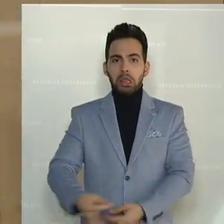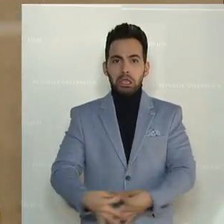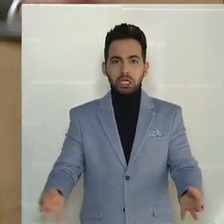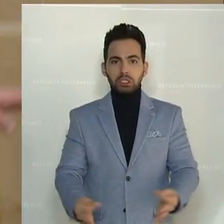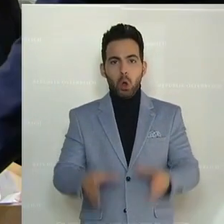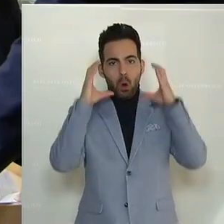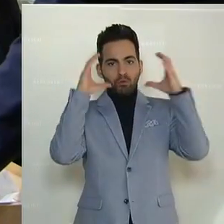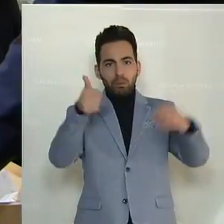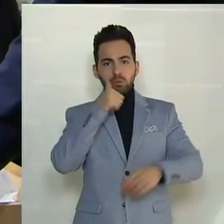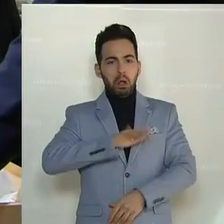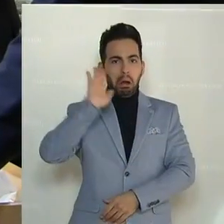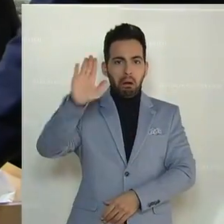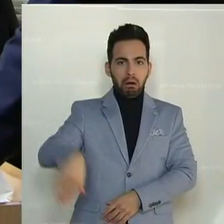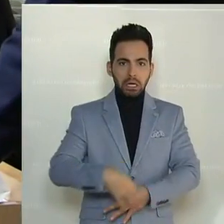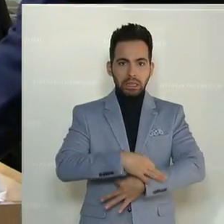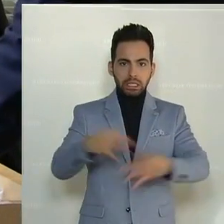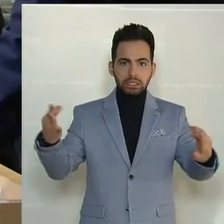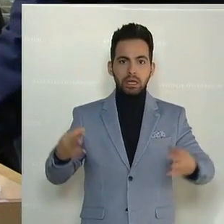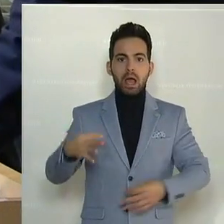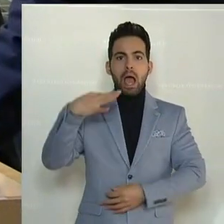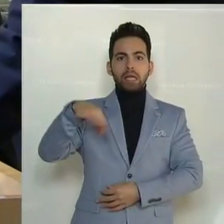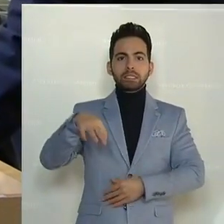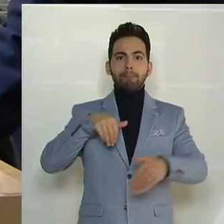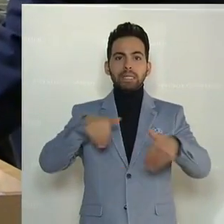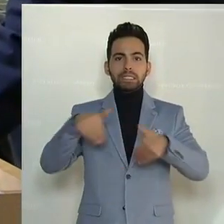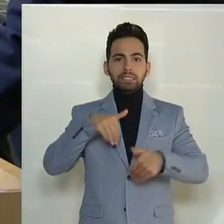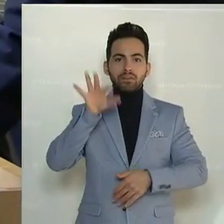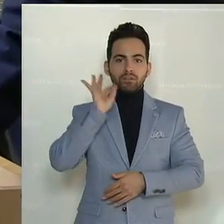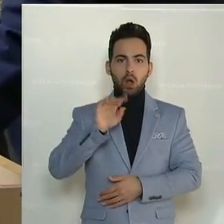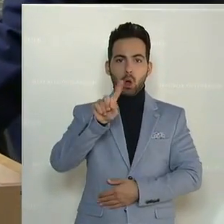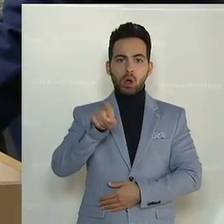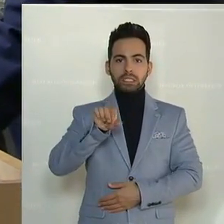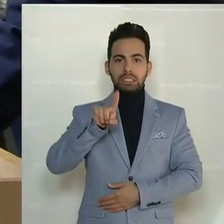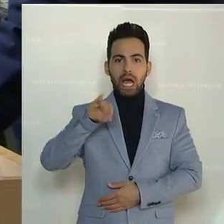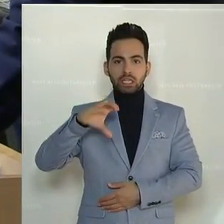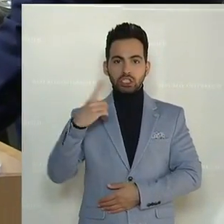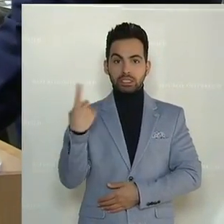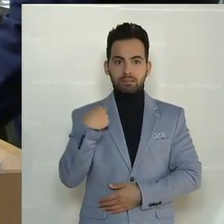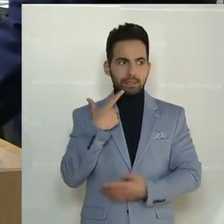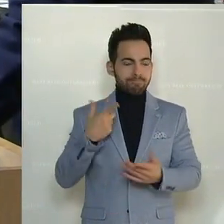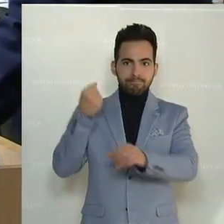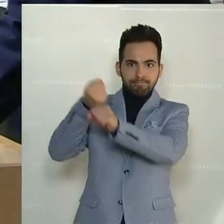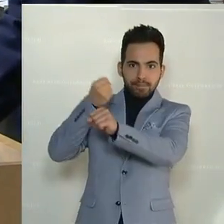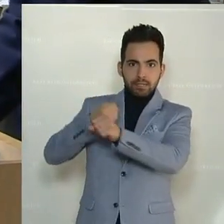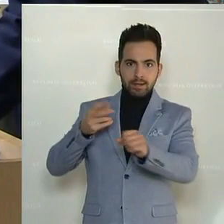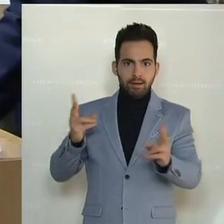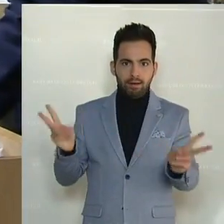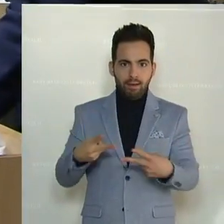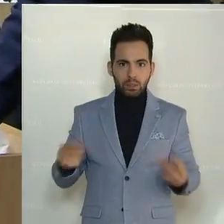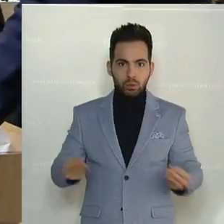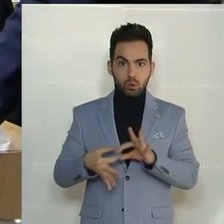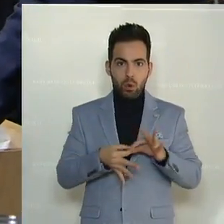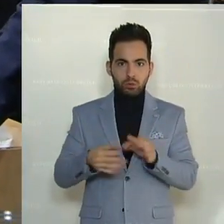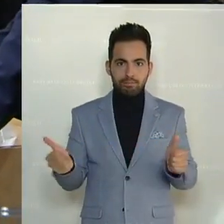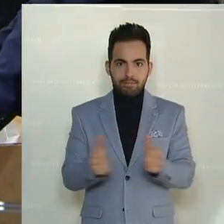und Grüne, nix. Die einzige war die Ministerin Alma Zadic, die mir gesagt hat, sie kann sich nicht durchsetzen, wie ein